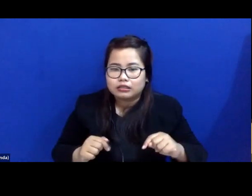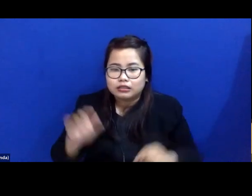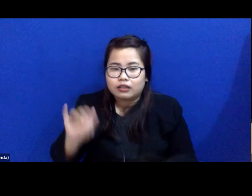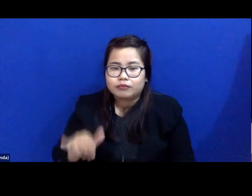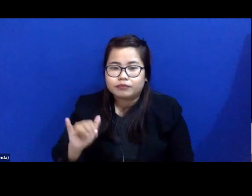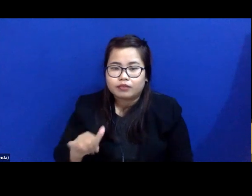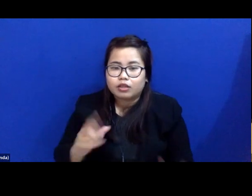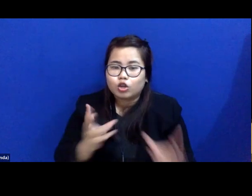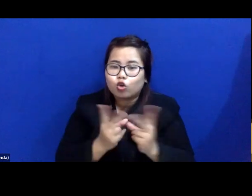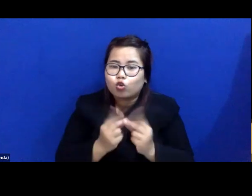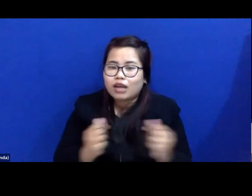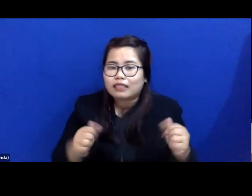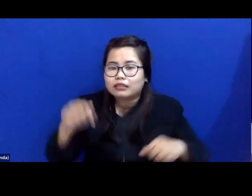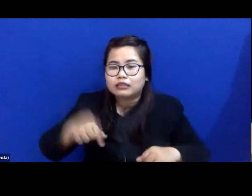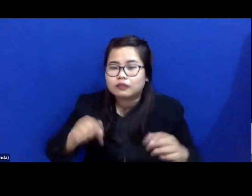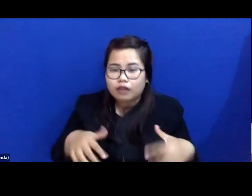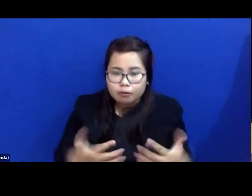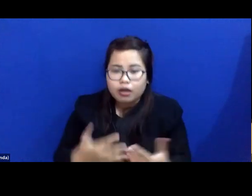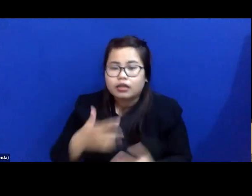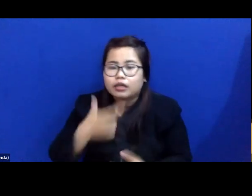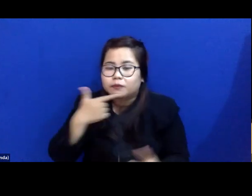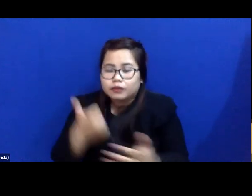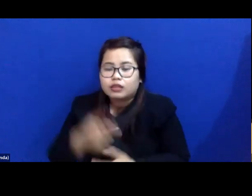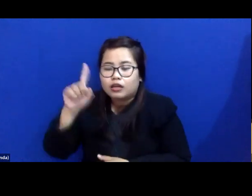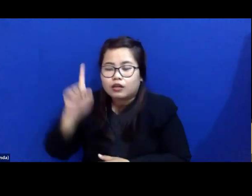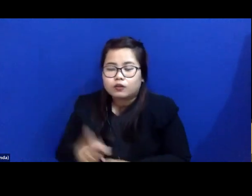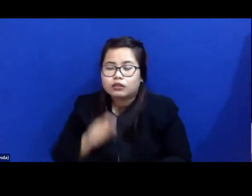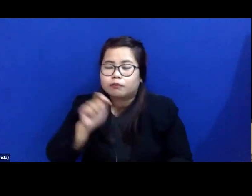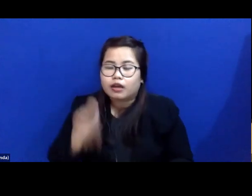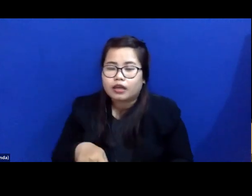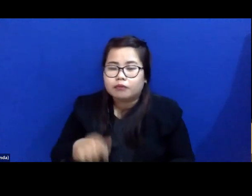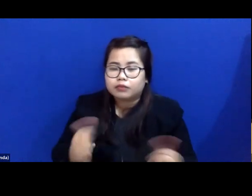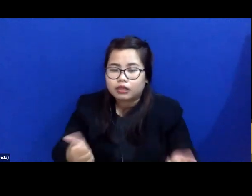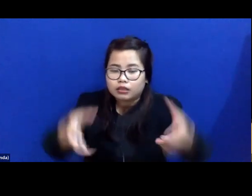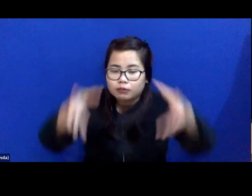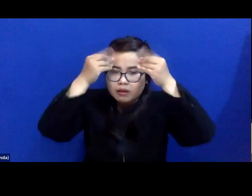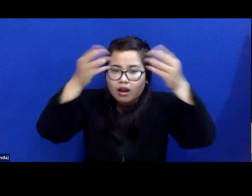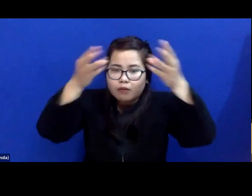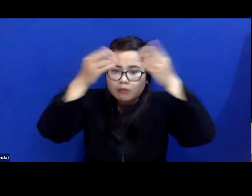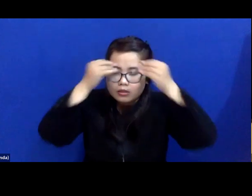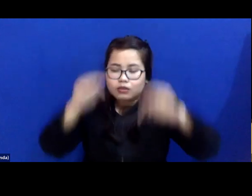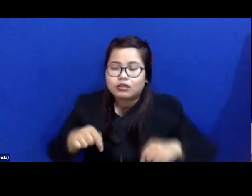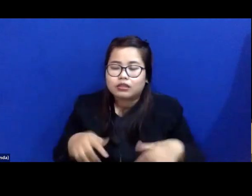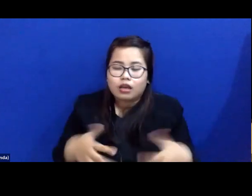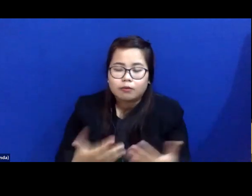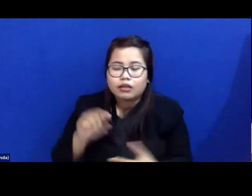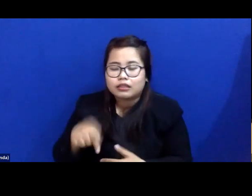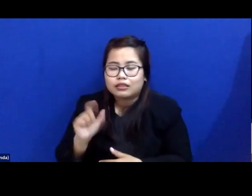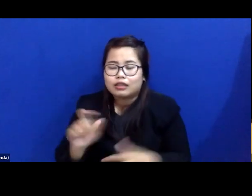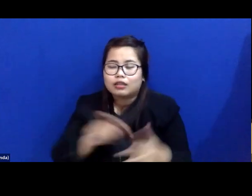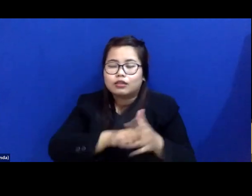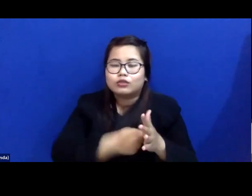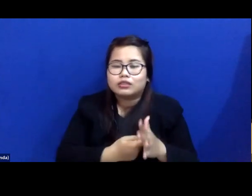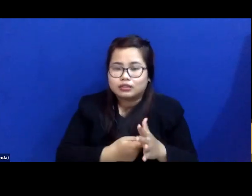kualitas ini yang perlu digunakan, dipahami, dan inilah menjadi kata kunci.